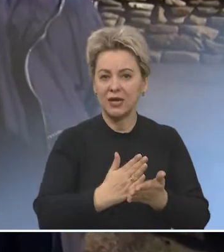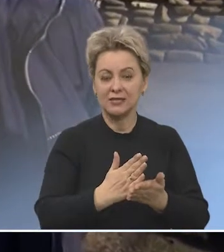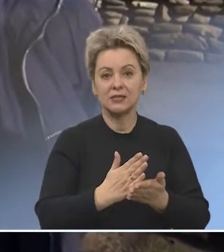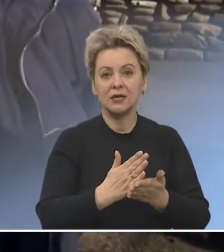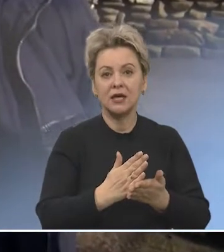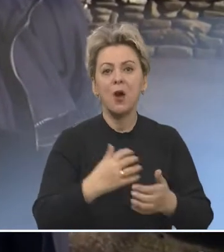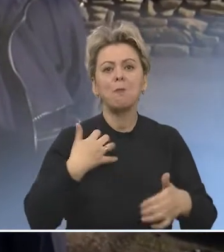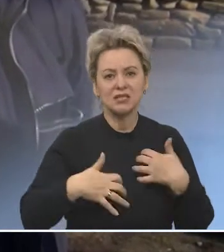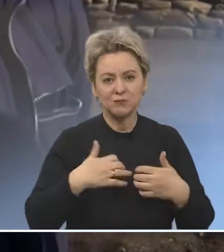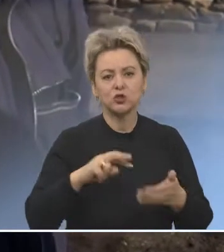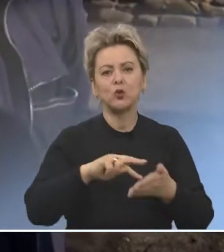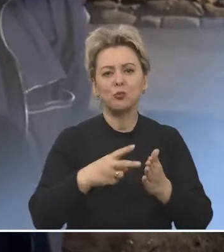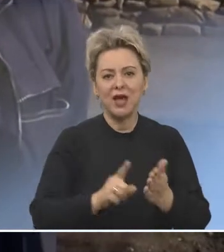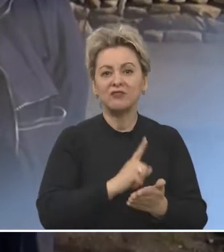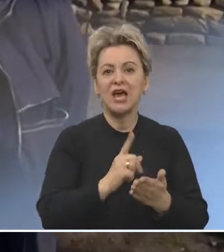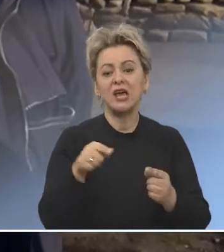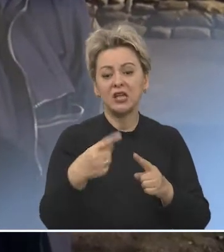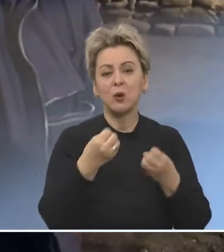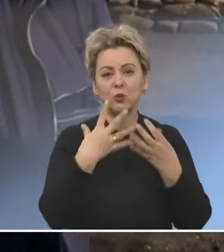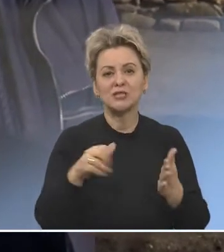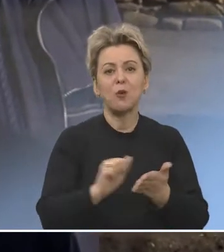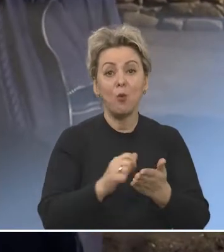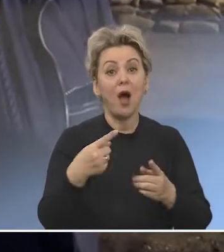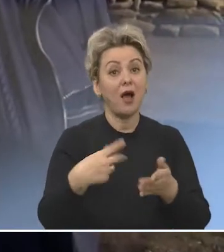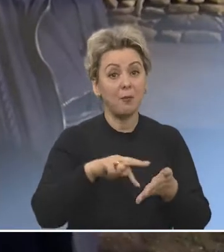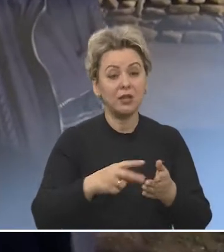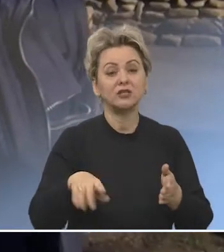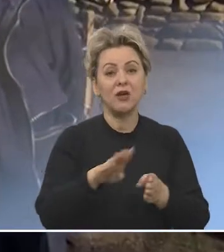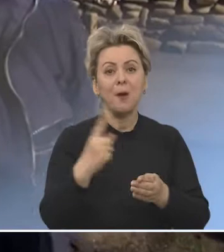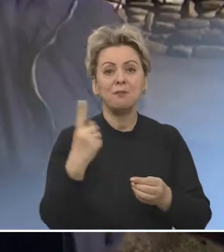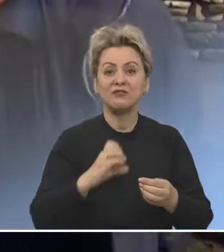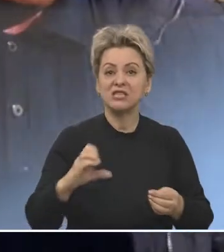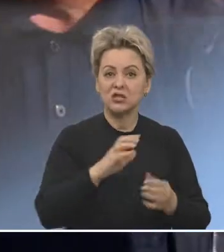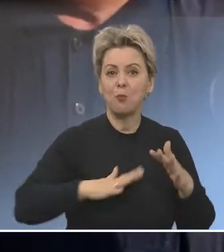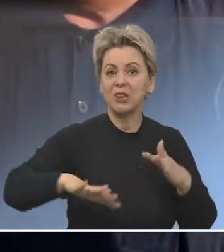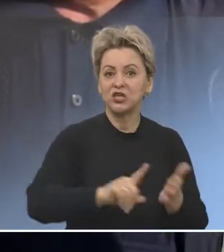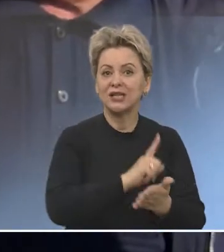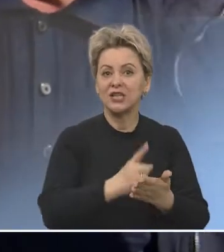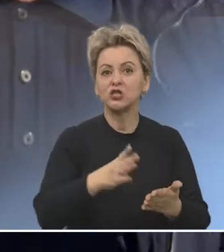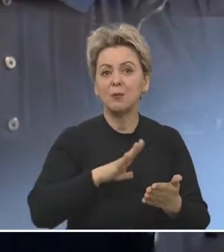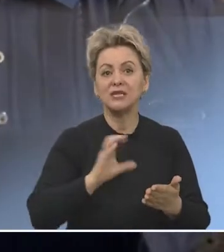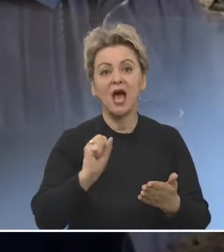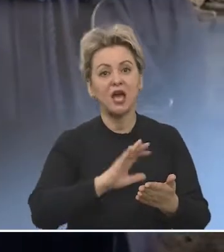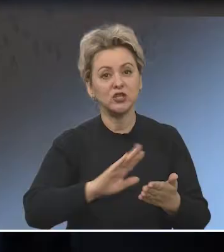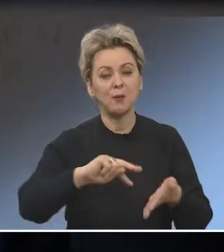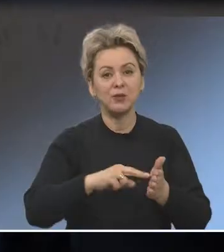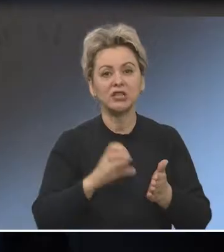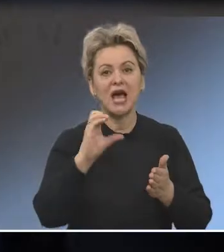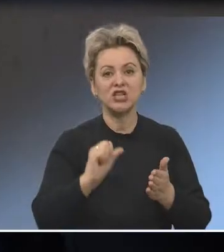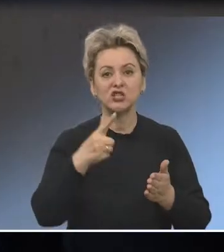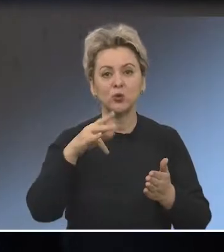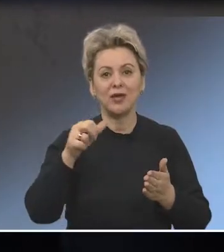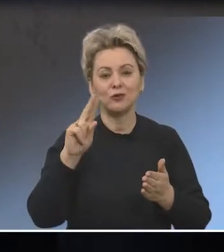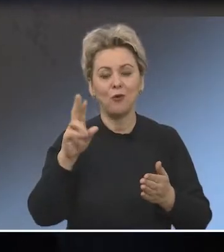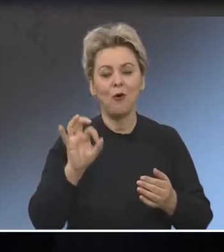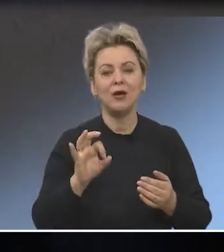это все у нас. Торопитесь. Планы – это бумага. Ну да. 1 сентября площадка должна быть, планы. Леонид